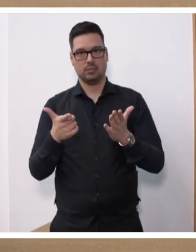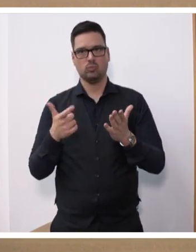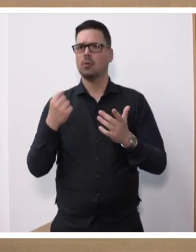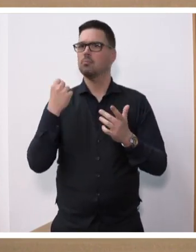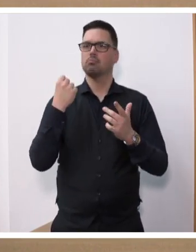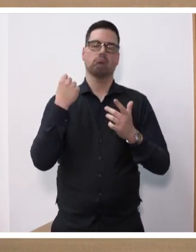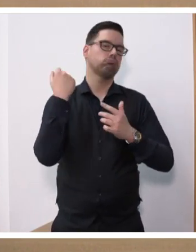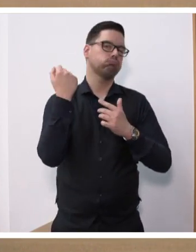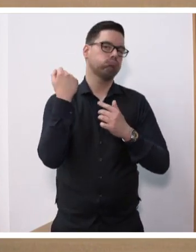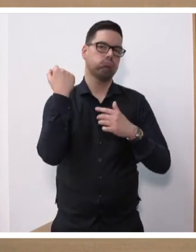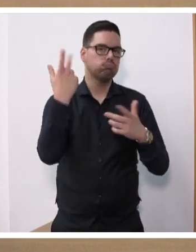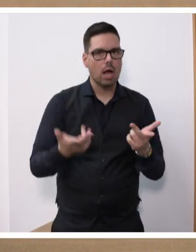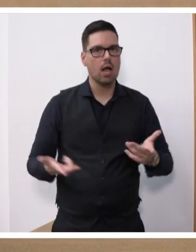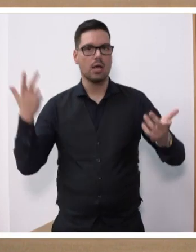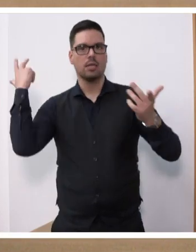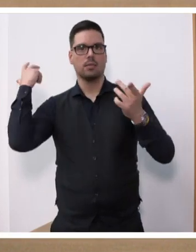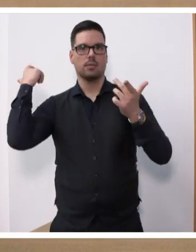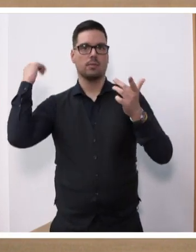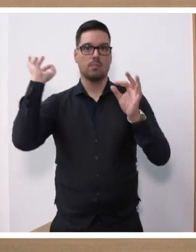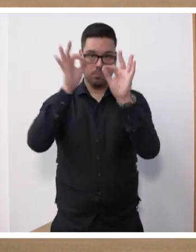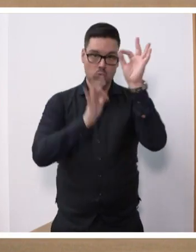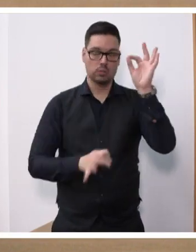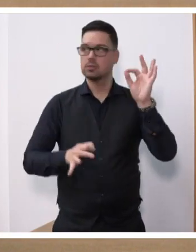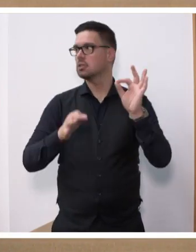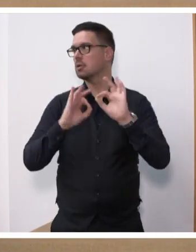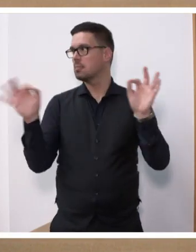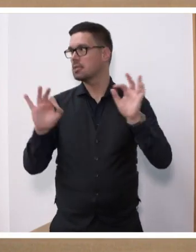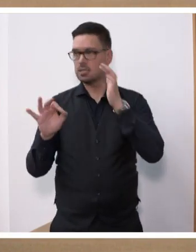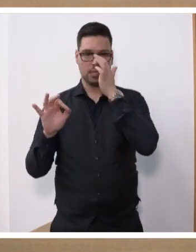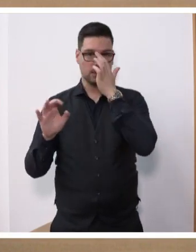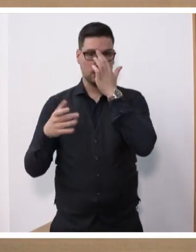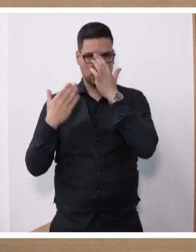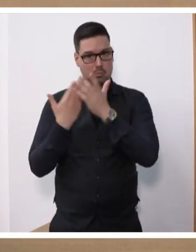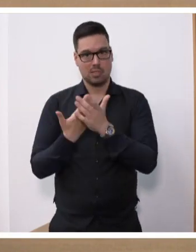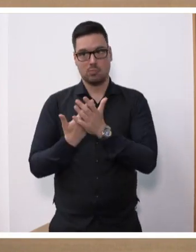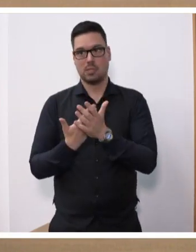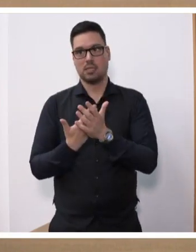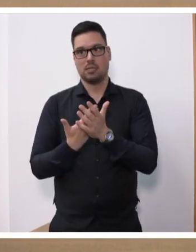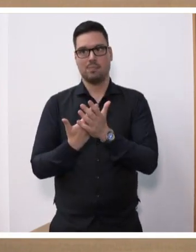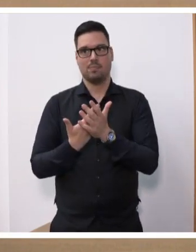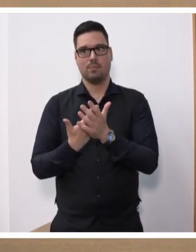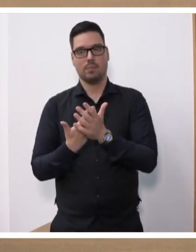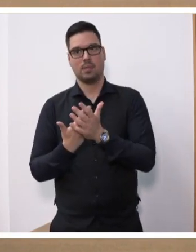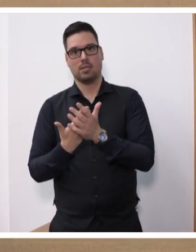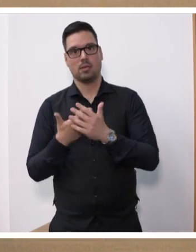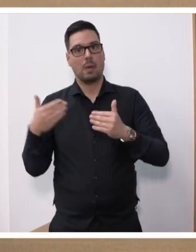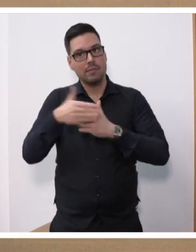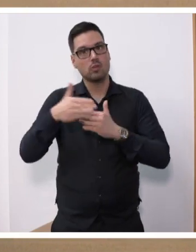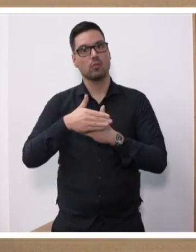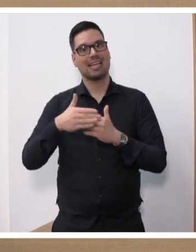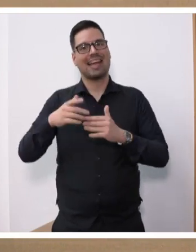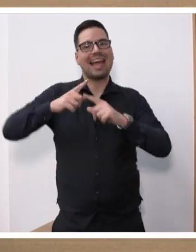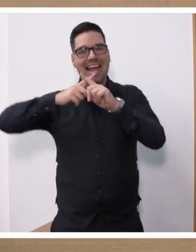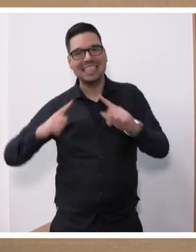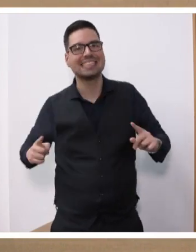Punkte nennen, an denen ich glaube, wo wir wirklich besser werden können. Das beginnt zum Beispiel mit der Prävention von Extremismus,